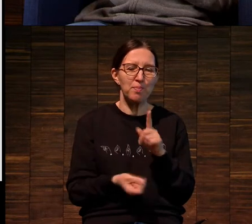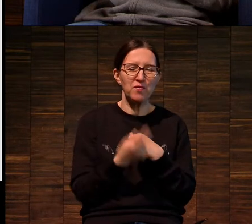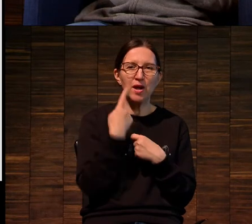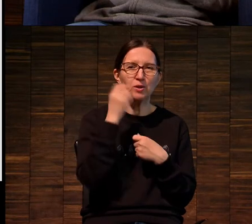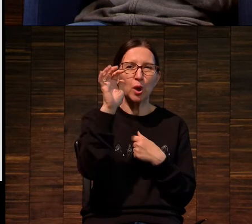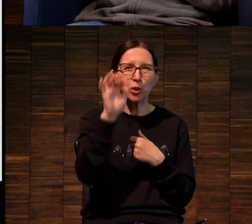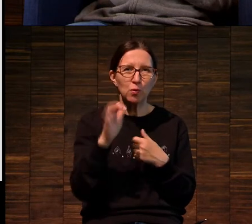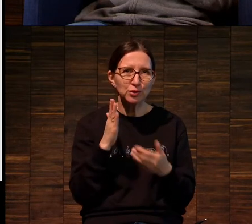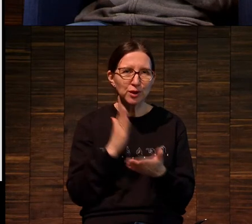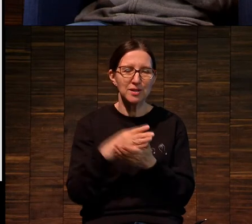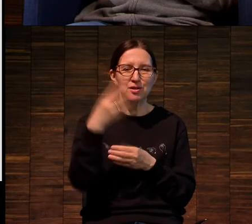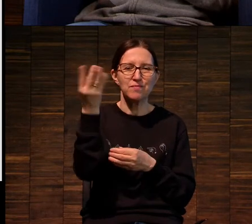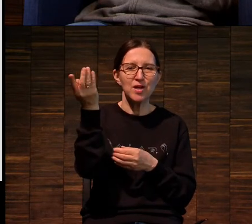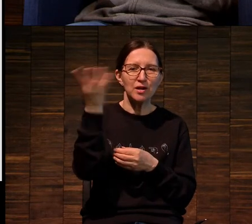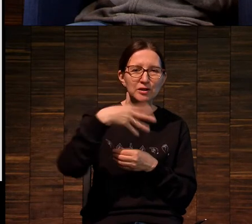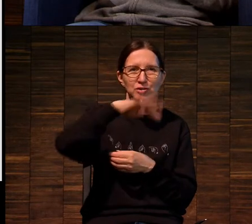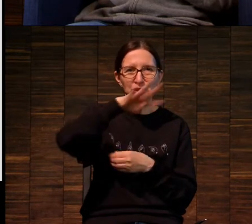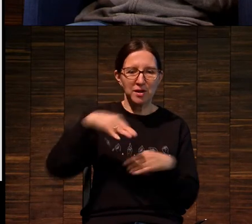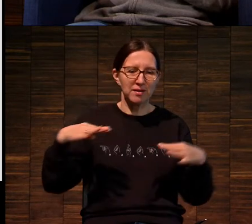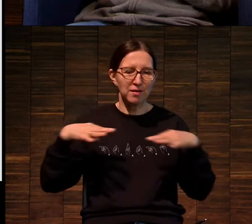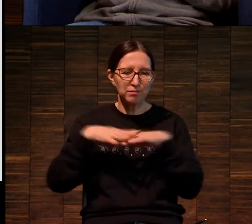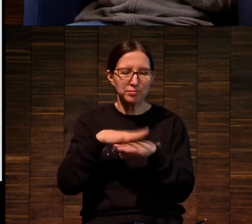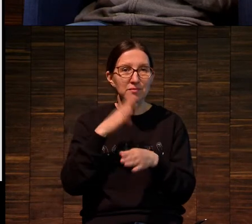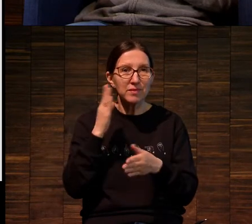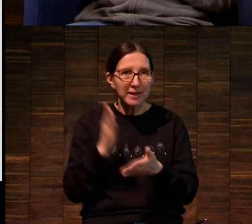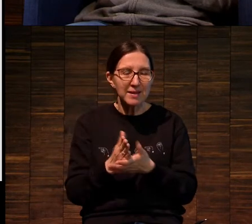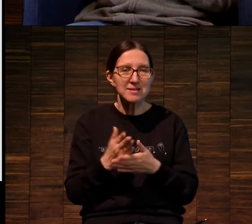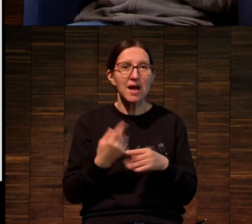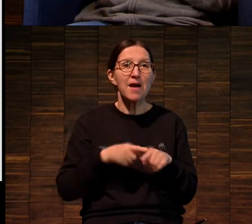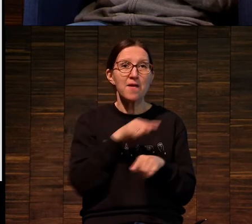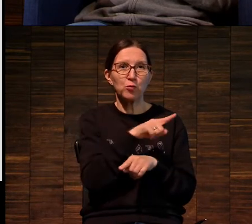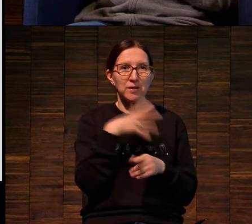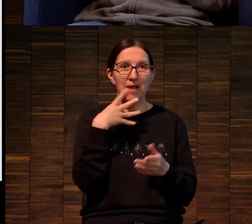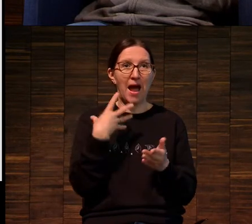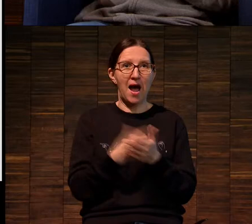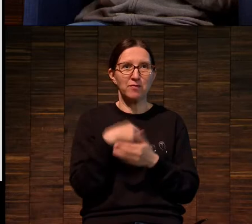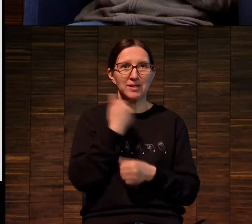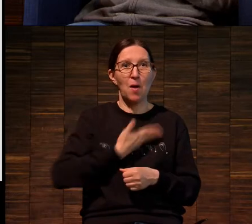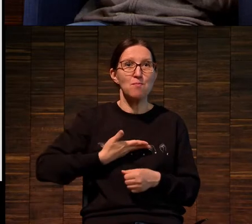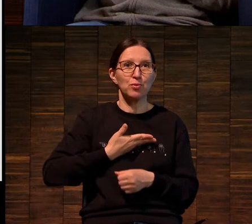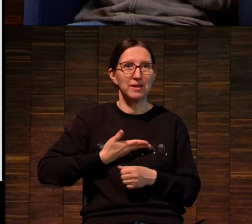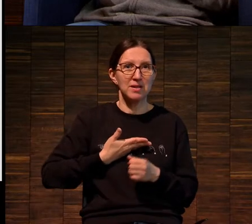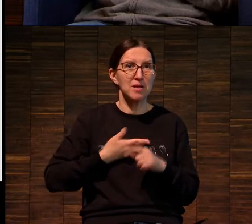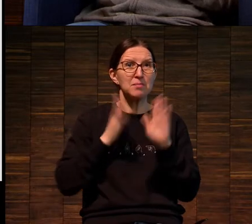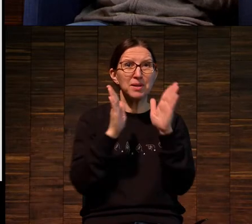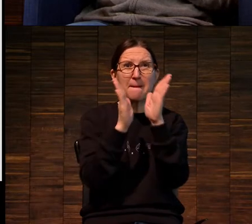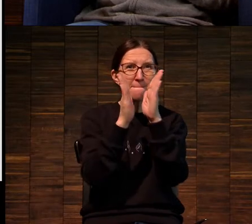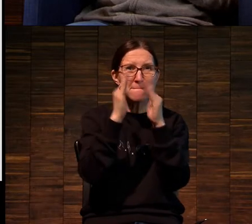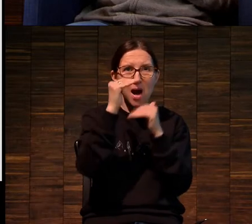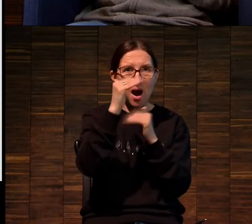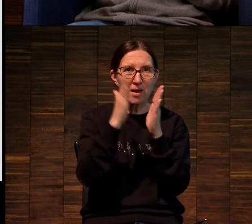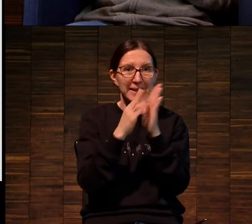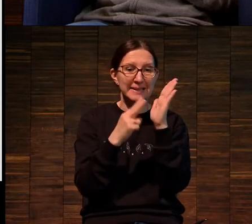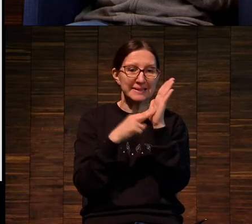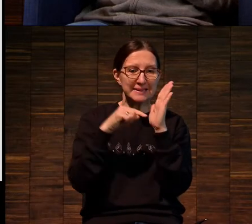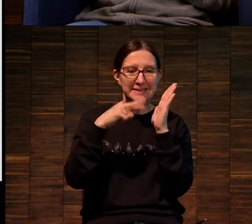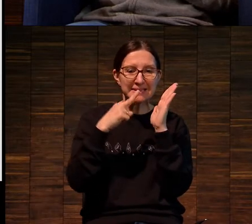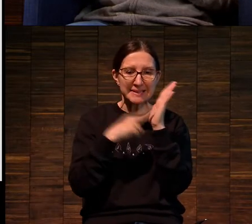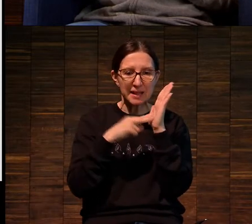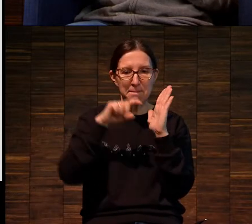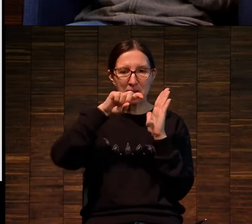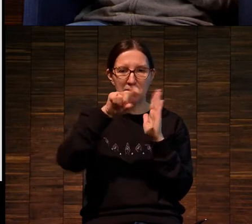этом надо отметить, что вот это изображение, вот этот автопортрет, он массюсенький, он вот такой вот, он размером 7 на 7